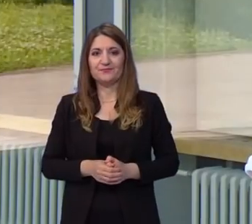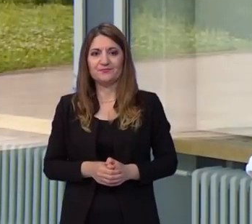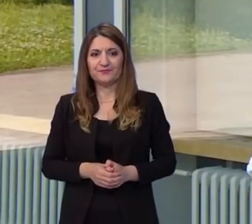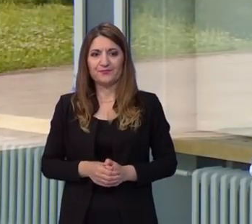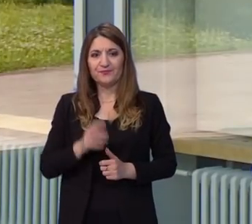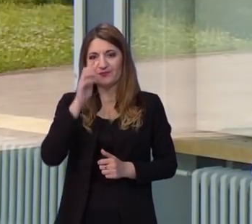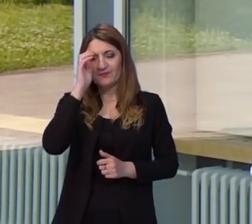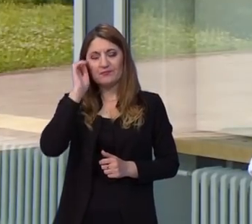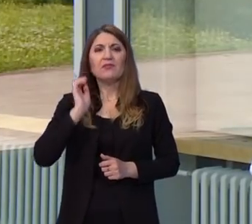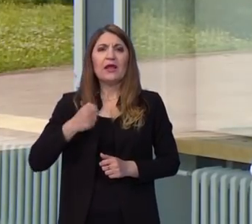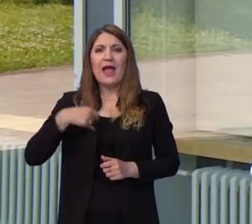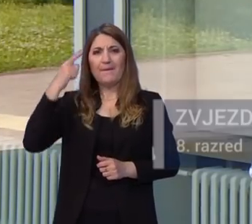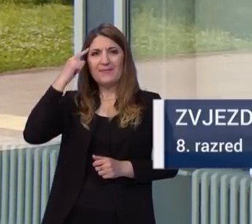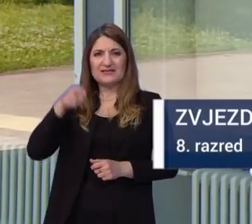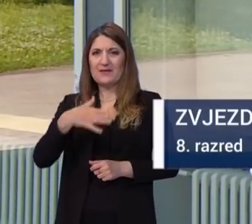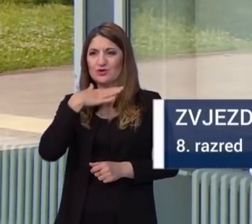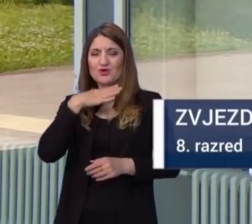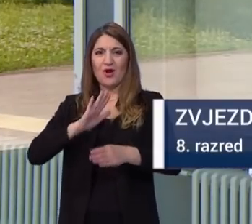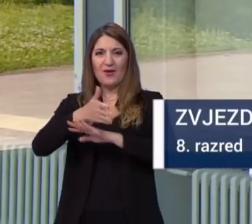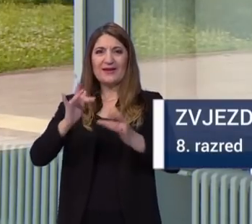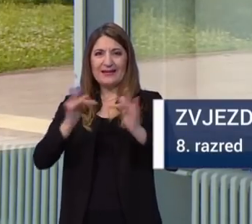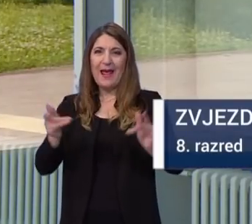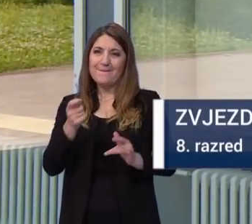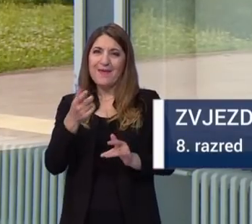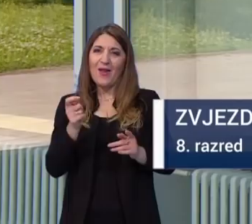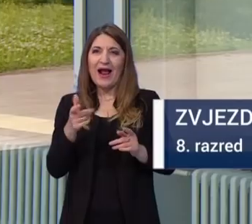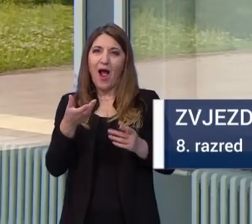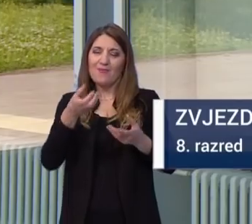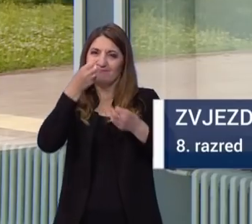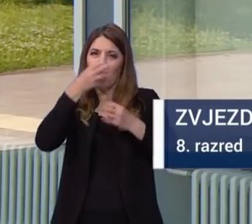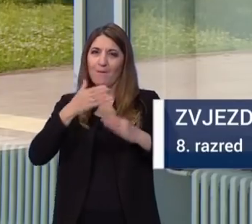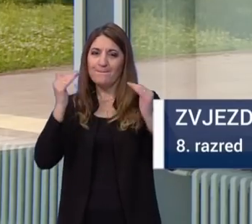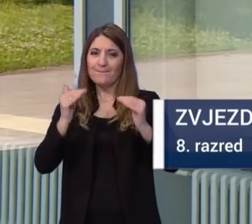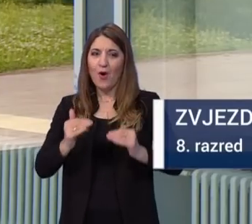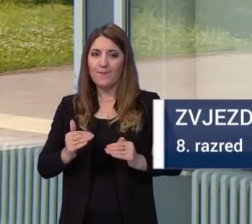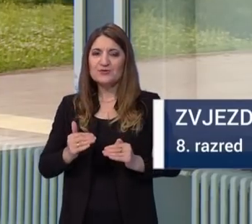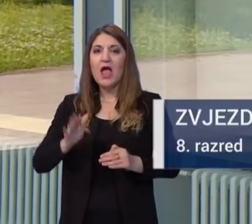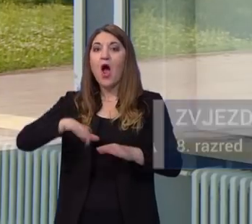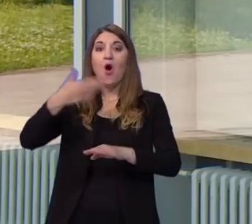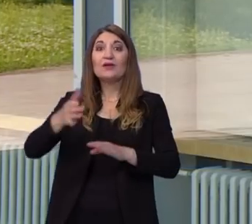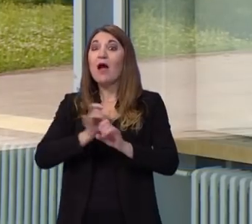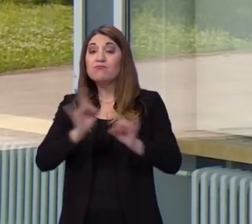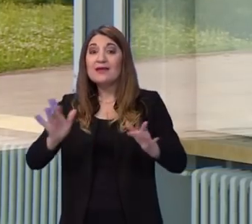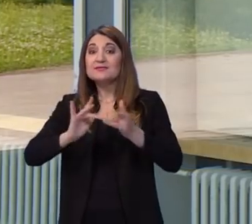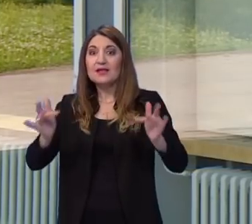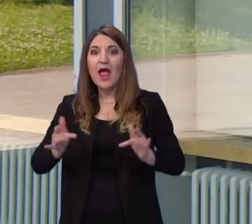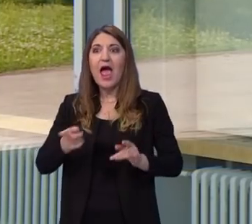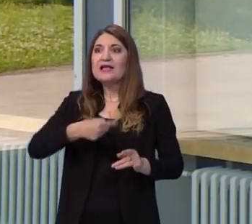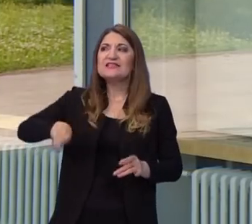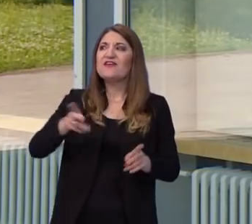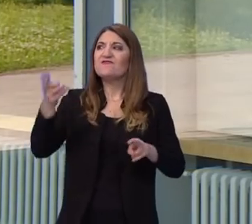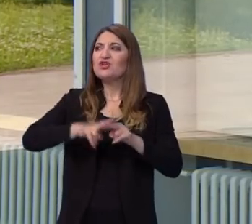Mislim da smo u online nastavi malo popustili, ali onda sad na kraju kad nije bila online nastava smo se svi